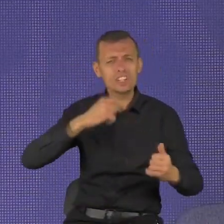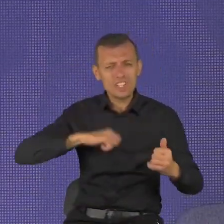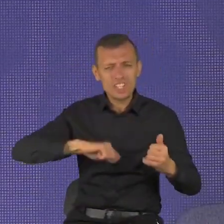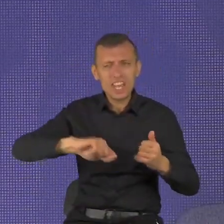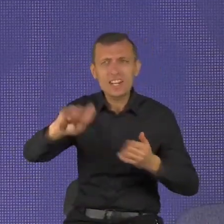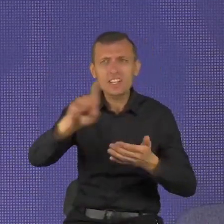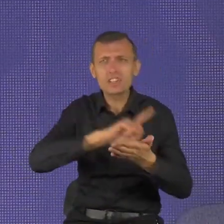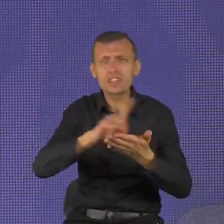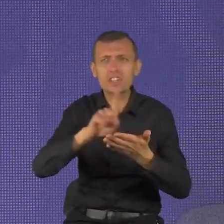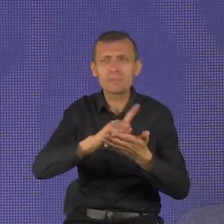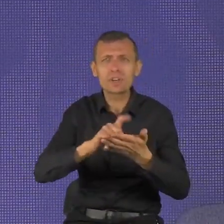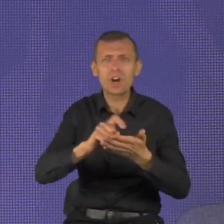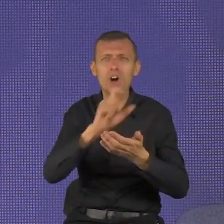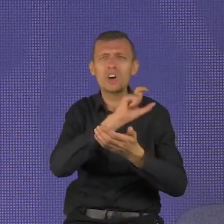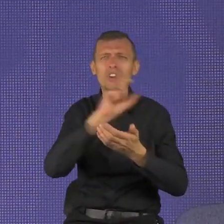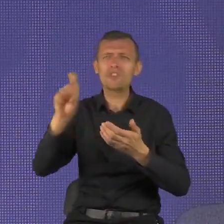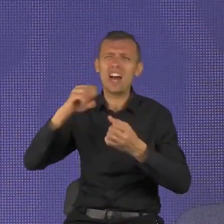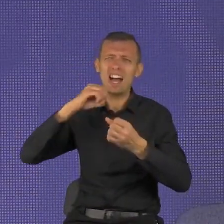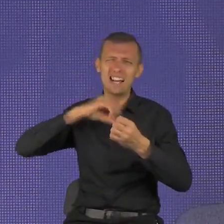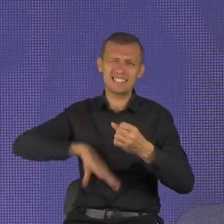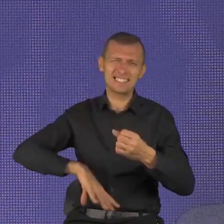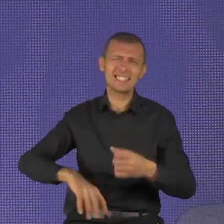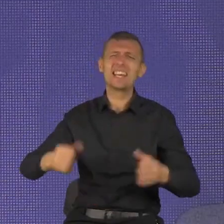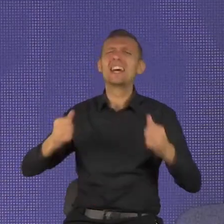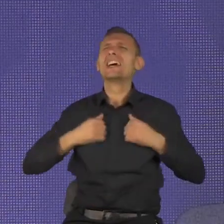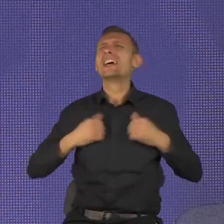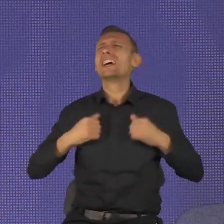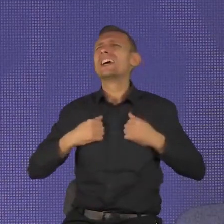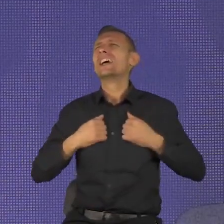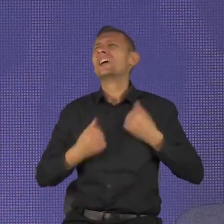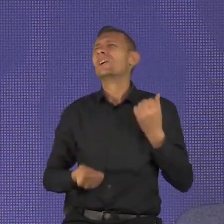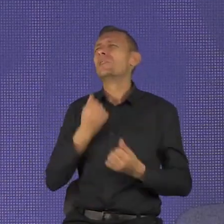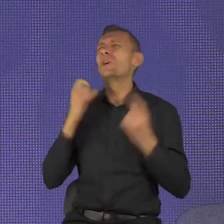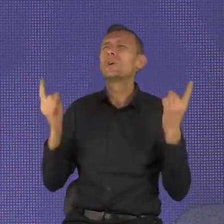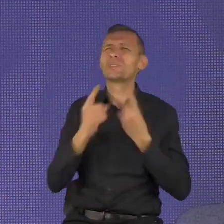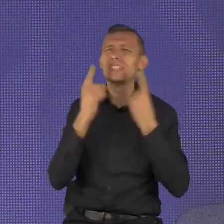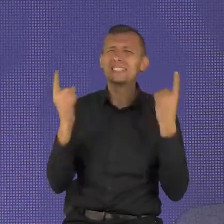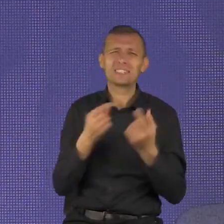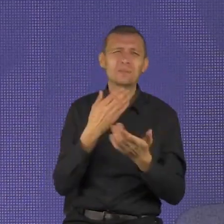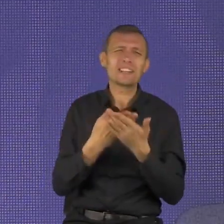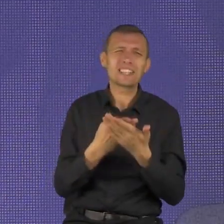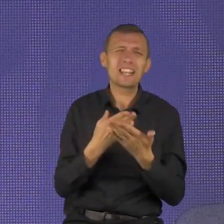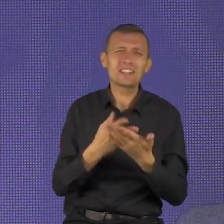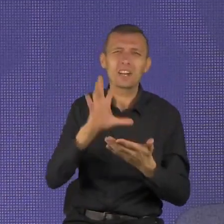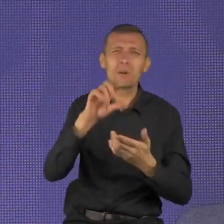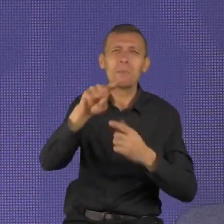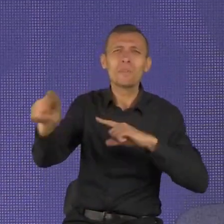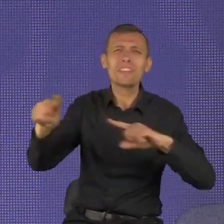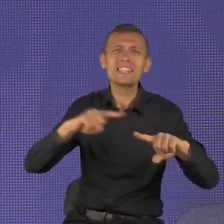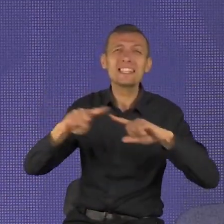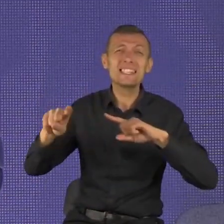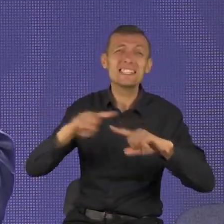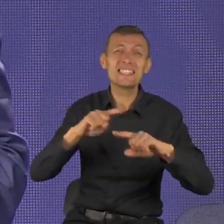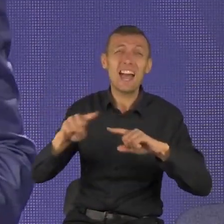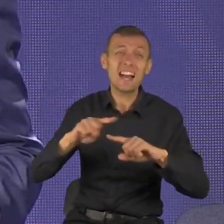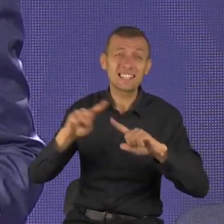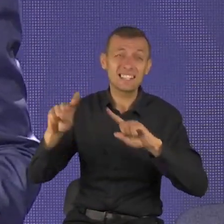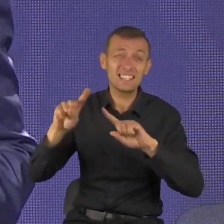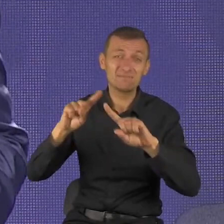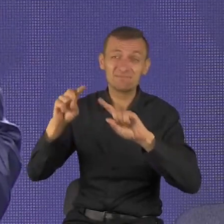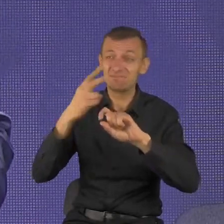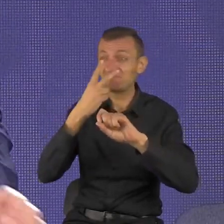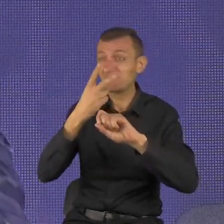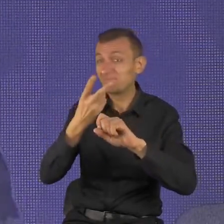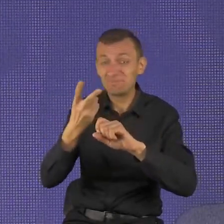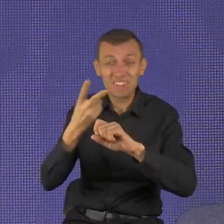będziesz doświadczał wiele bólu, ponieważ nie zwracałeś uwagi na znaki. Bóg próbował mówić do ciebie, próbując ci pomóc, ale